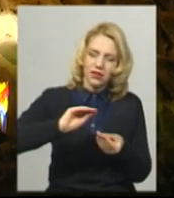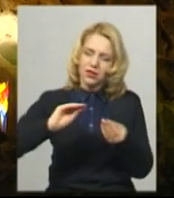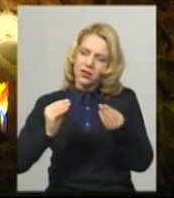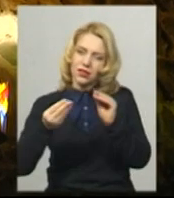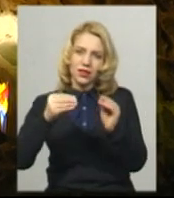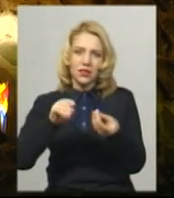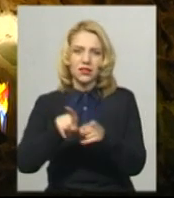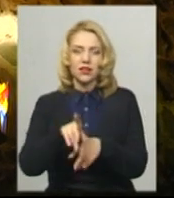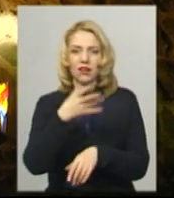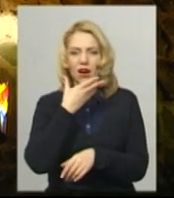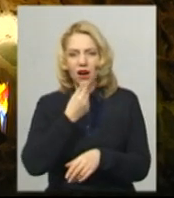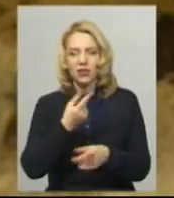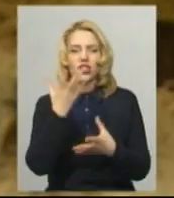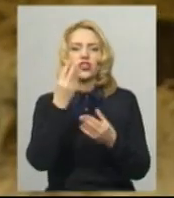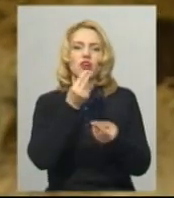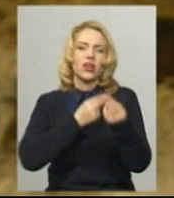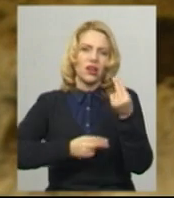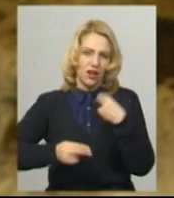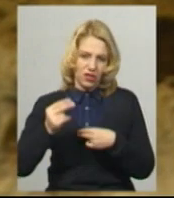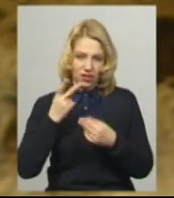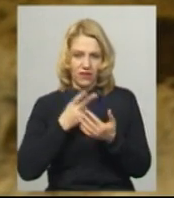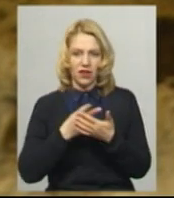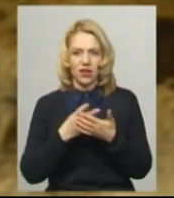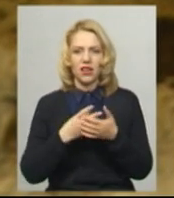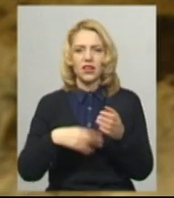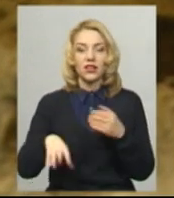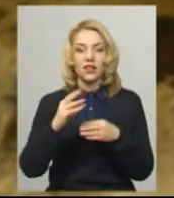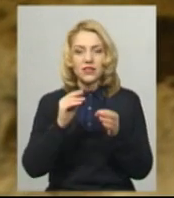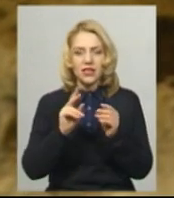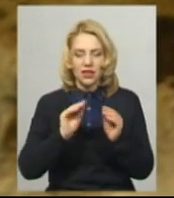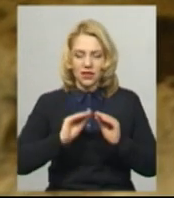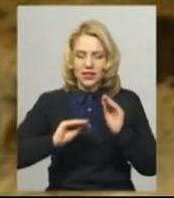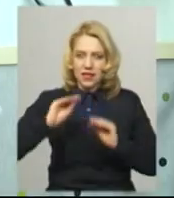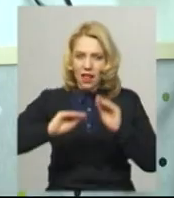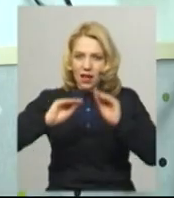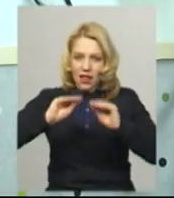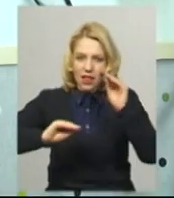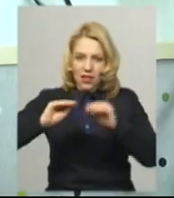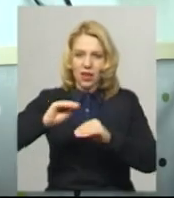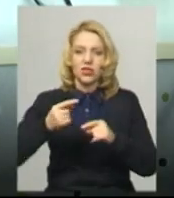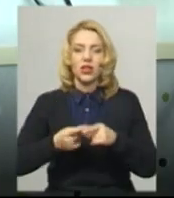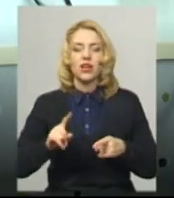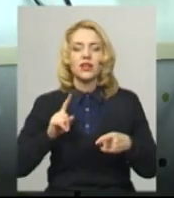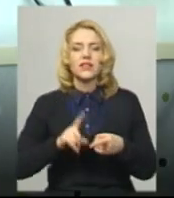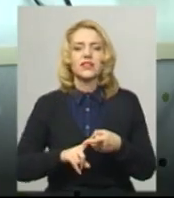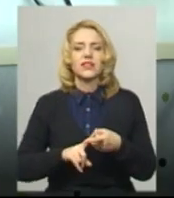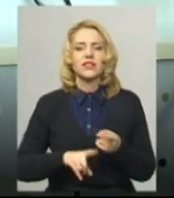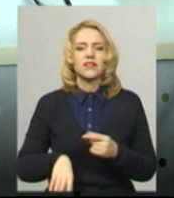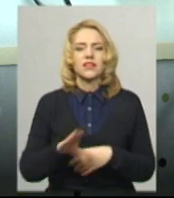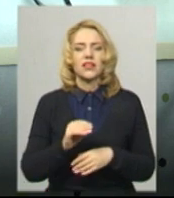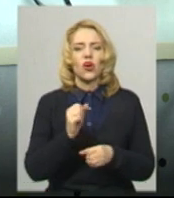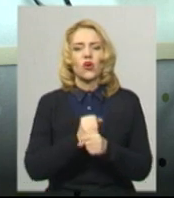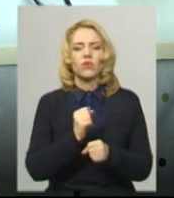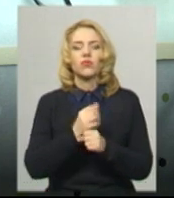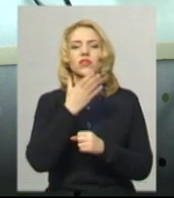на просвіт, воно ще краще виглядає. І тут все до кубки складаєш, але саме в цій роботі